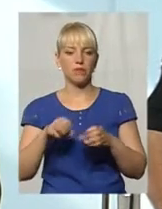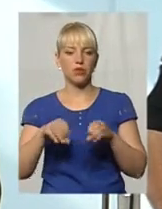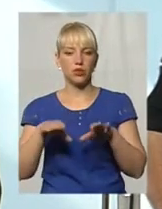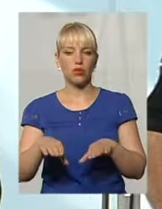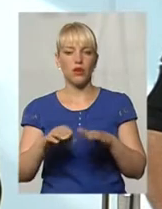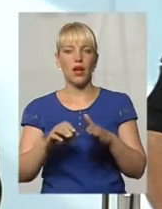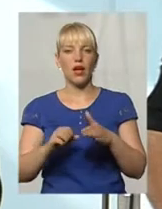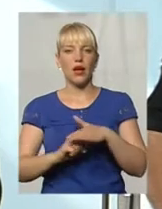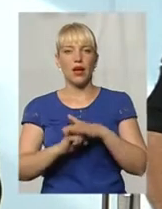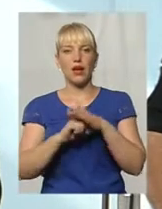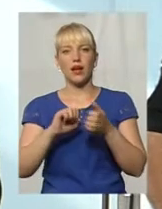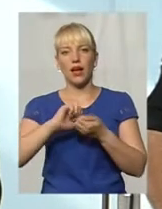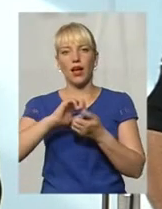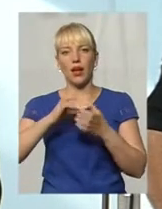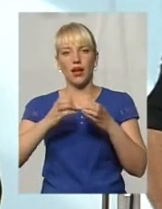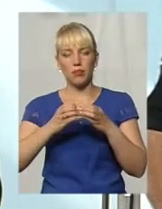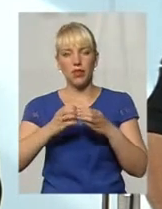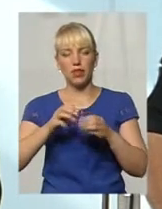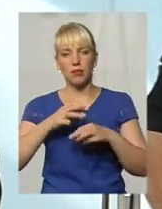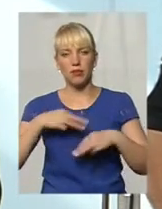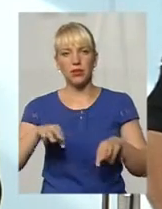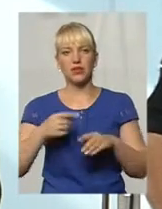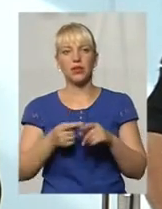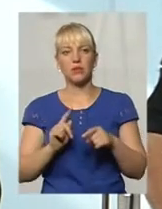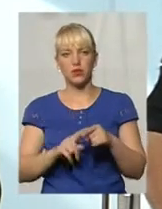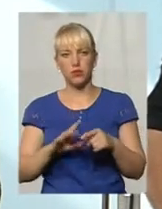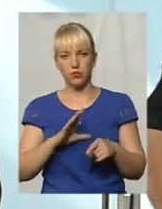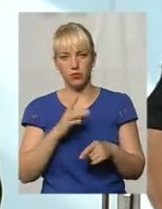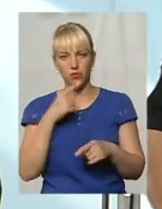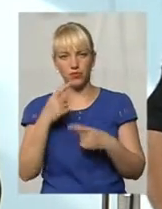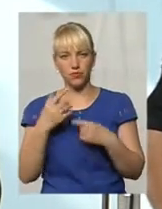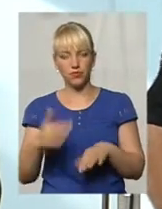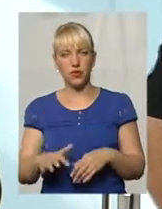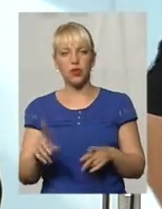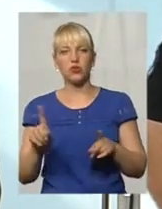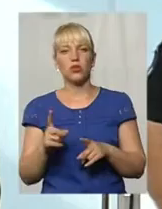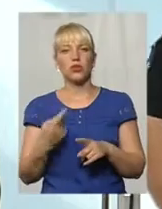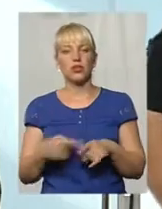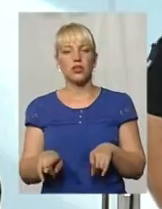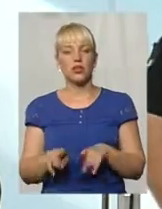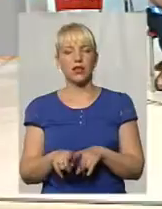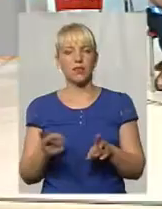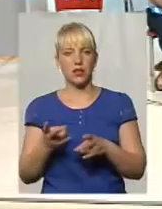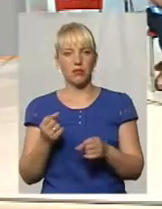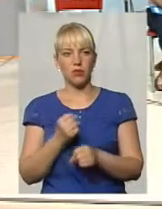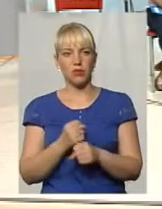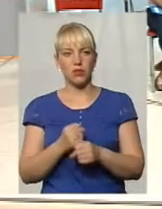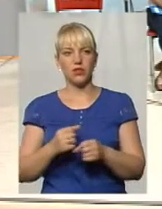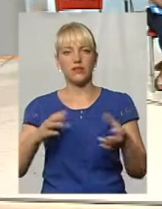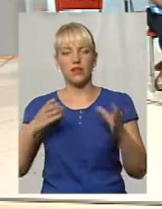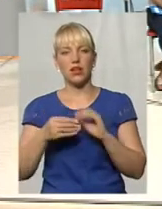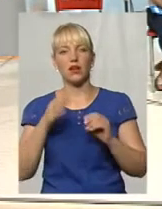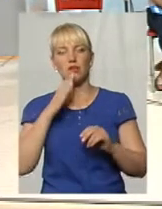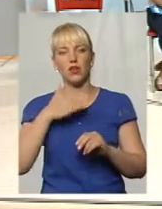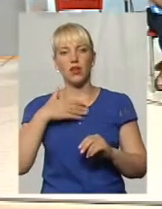на законодавчому рівні, на плену Верховного суду. Що в такому разі робити? Ну, взагалі, моя